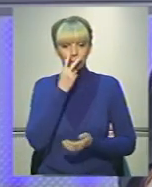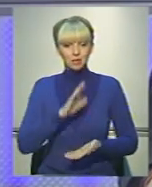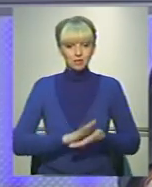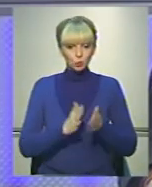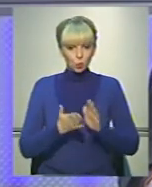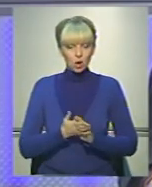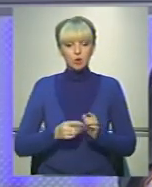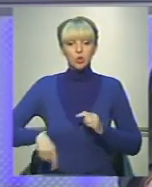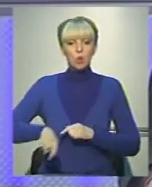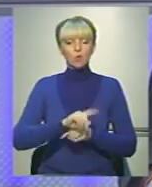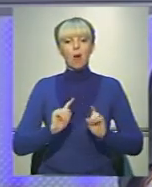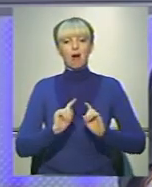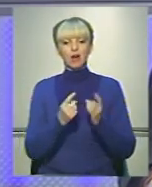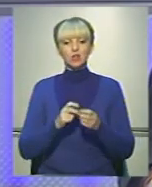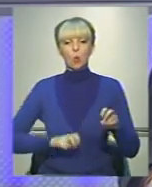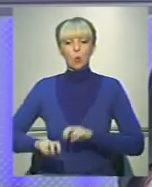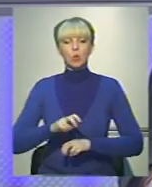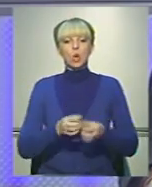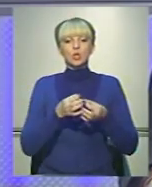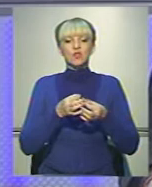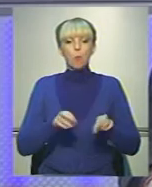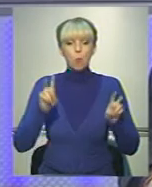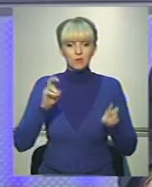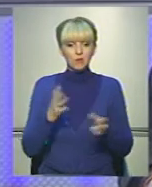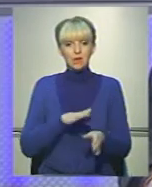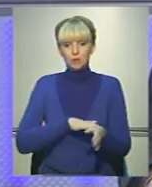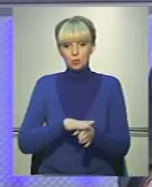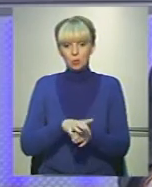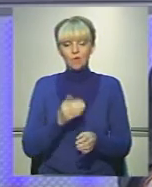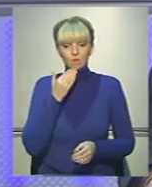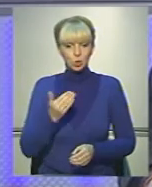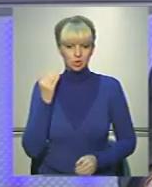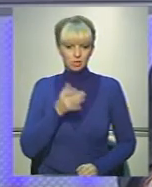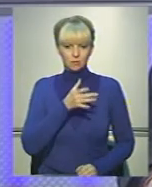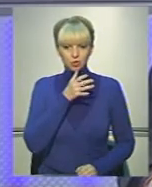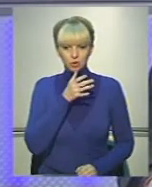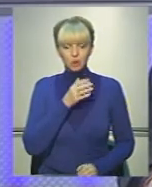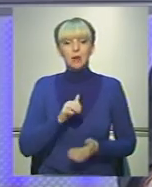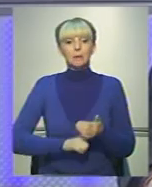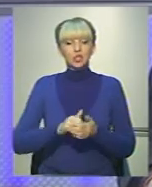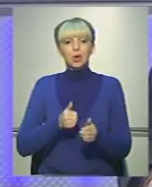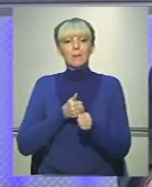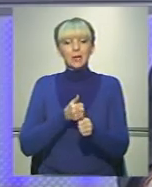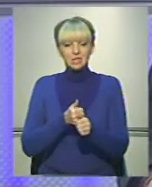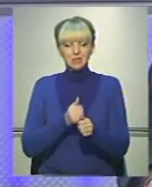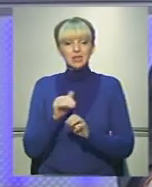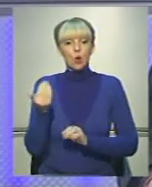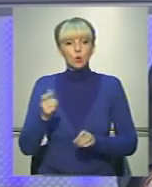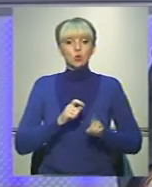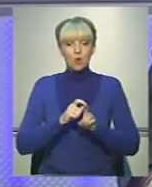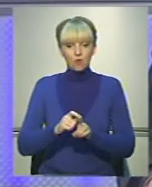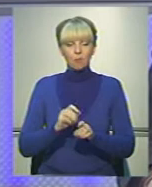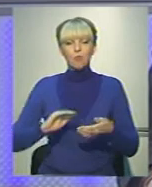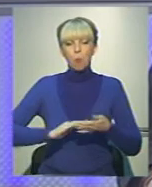ситуації довкола арештів та обшуків «Свободівців», які відбуваються останнім часом. Причина переслідувань, за його словами,